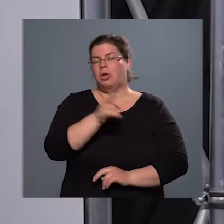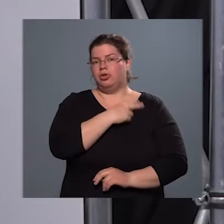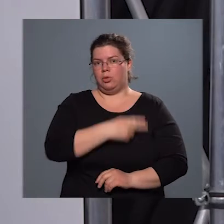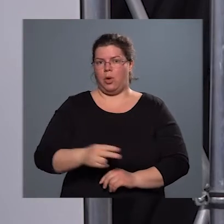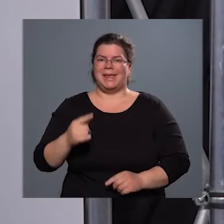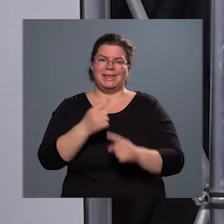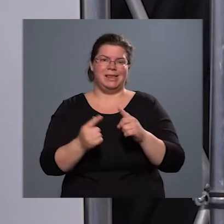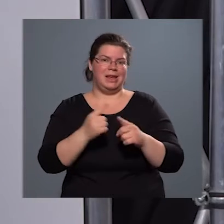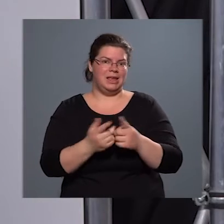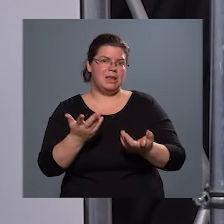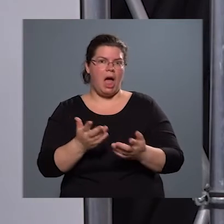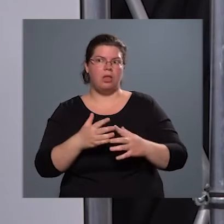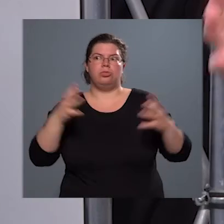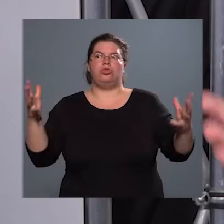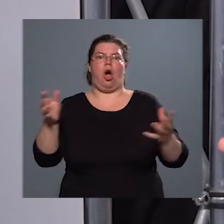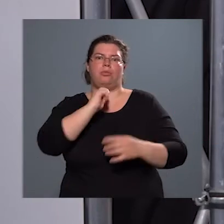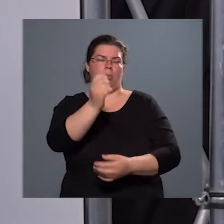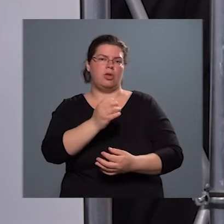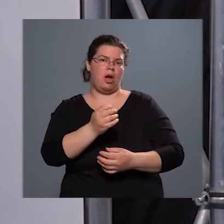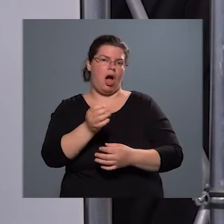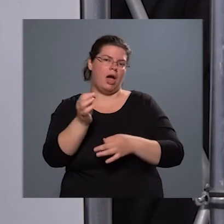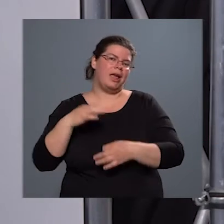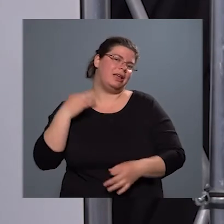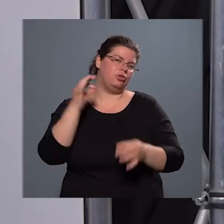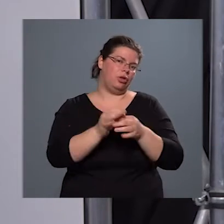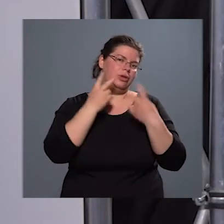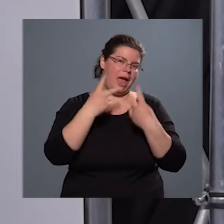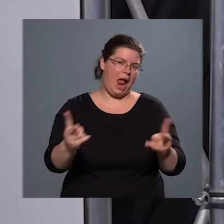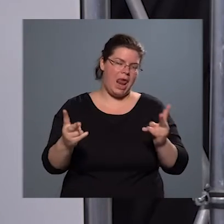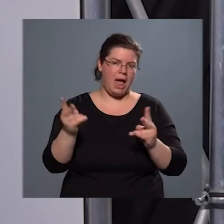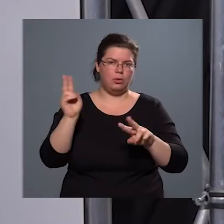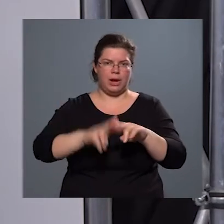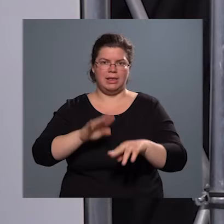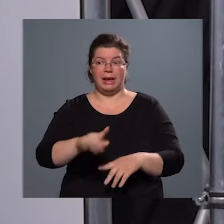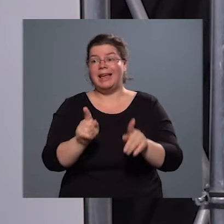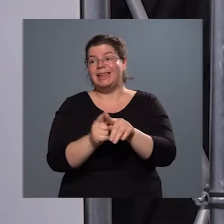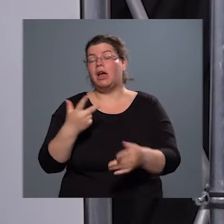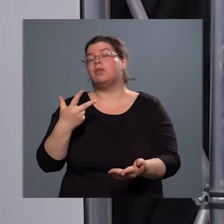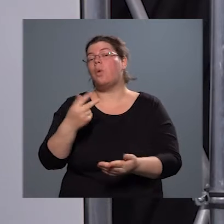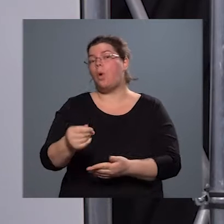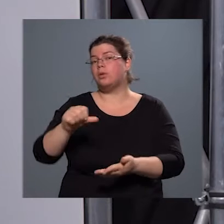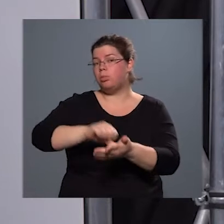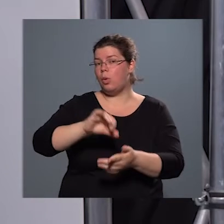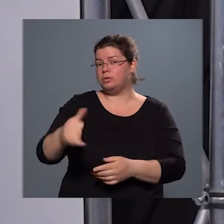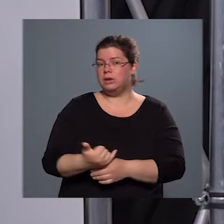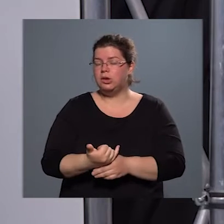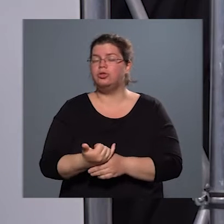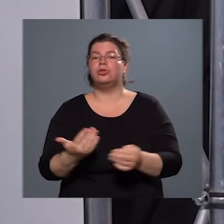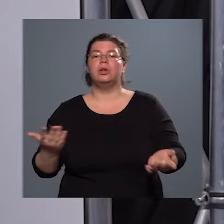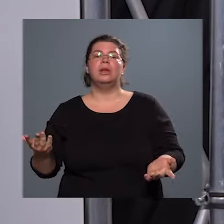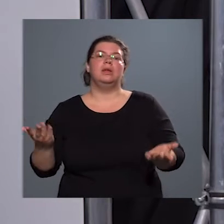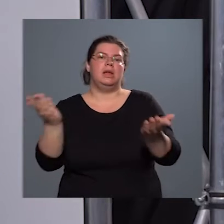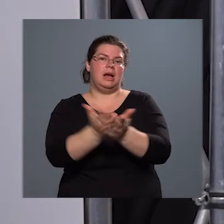része a nagy magyar egészségügyi ellátórendszernek, így az oltópontunk is illeszkedik az országos